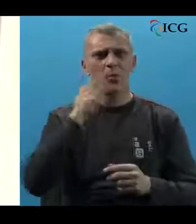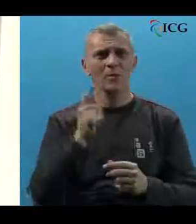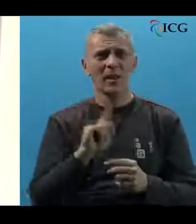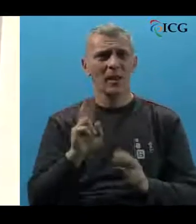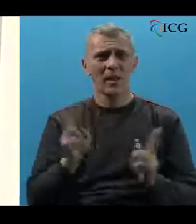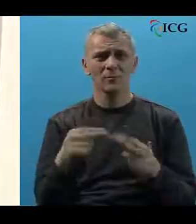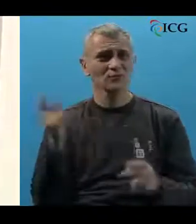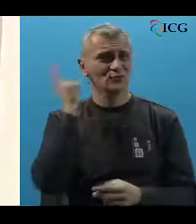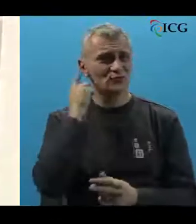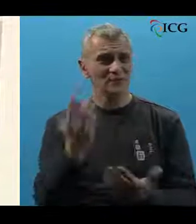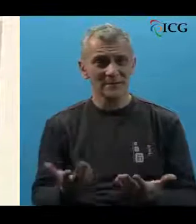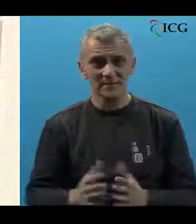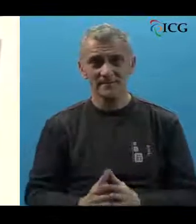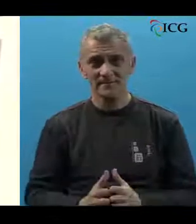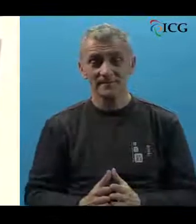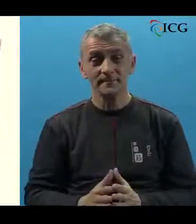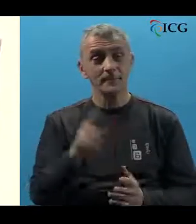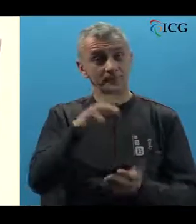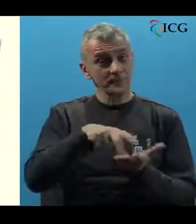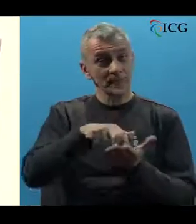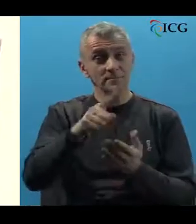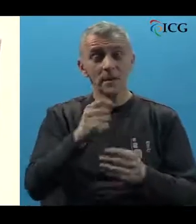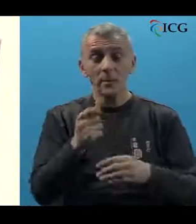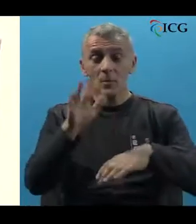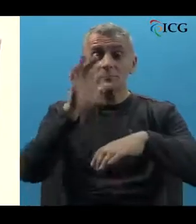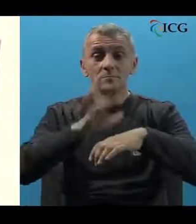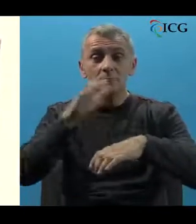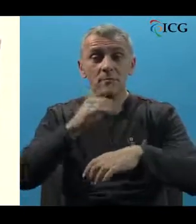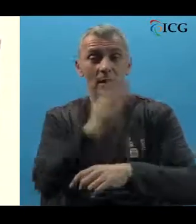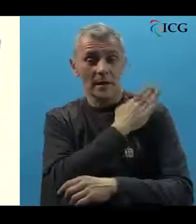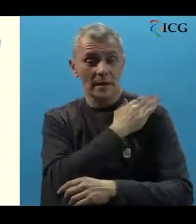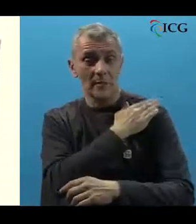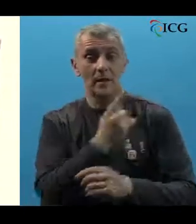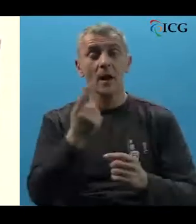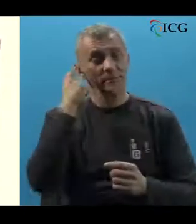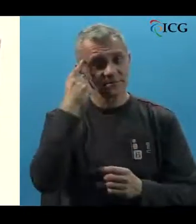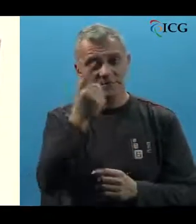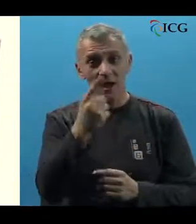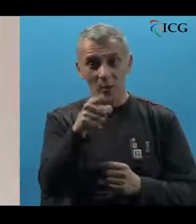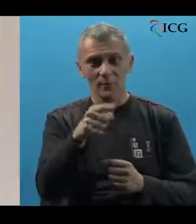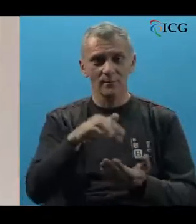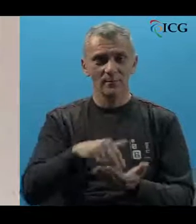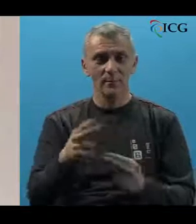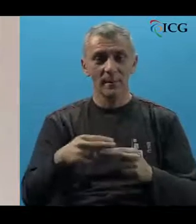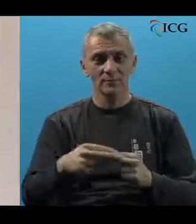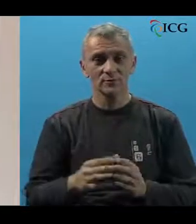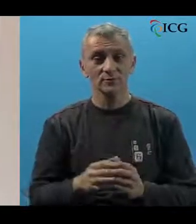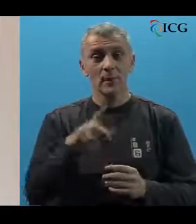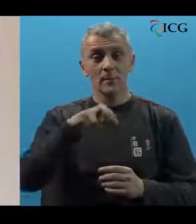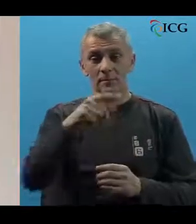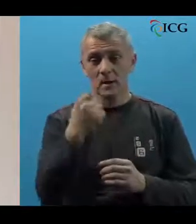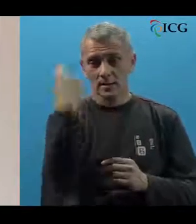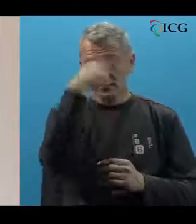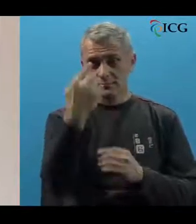ne mogu čuti. Priđi i dodirni osobu po ramenu tako da zna da si tu. Prilazi